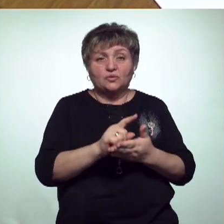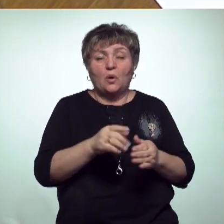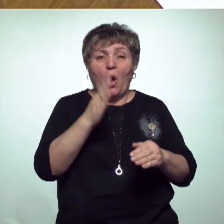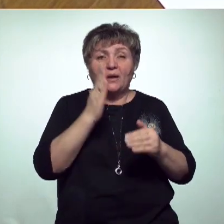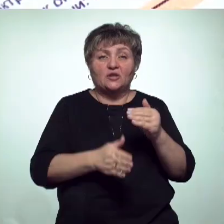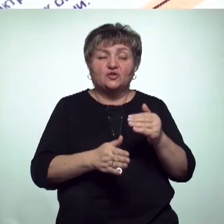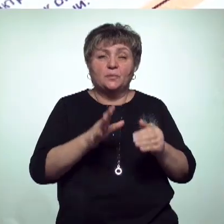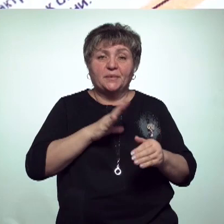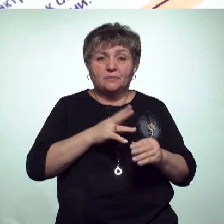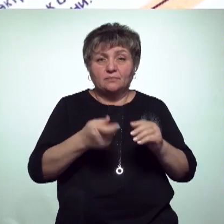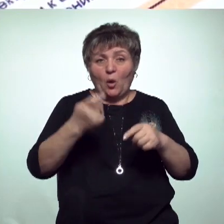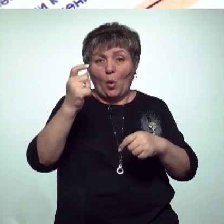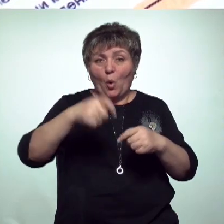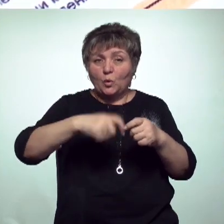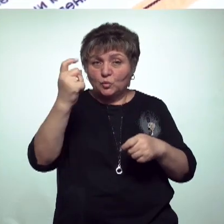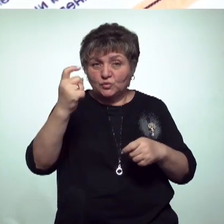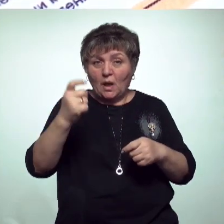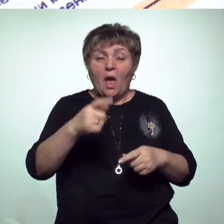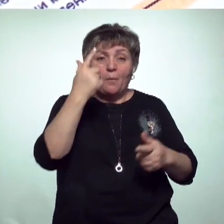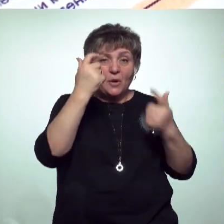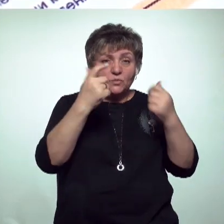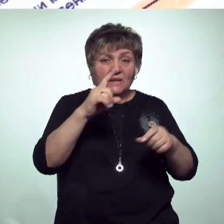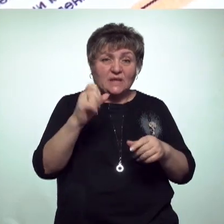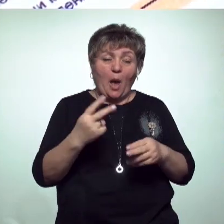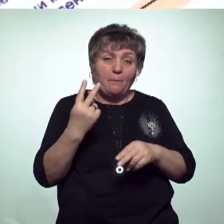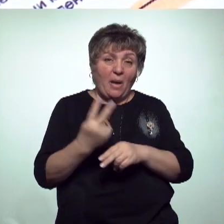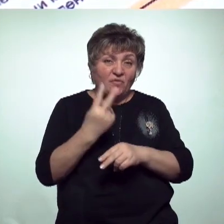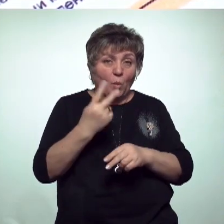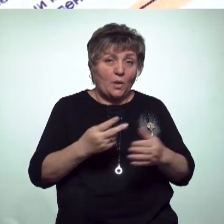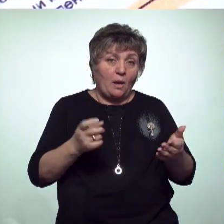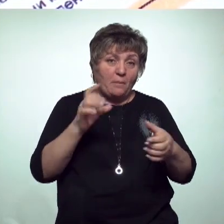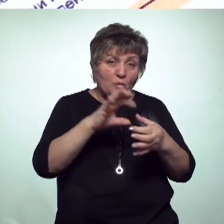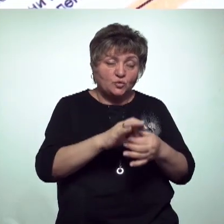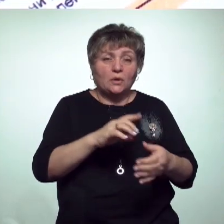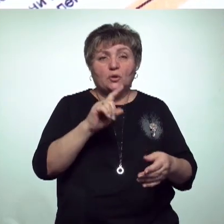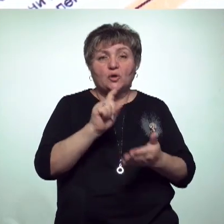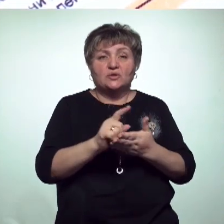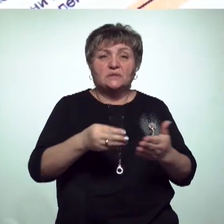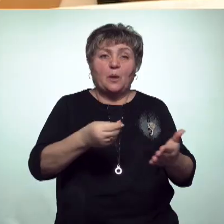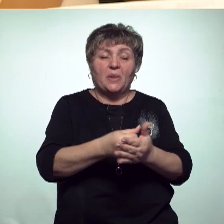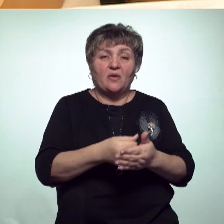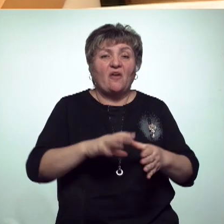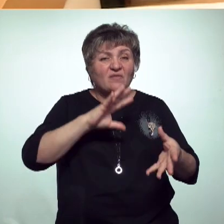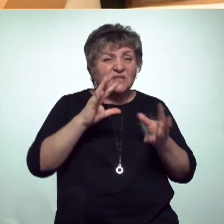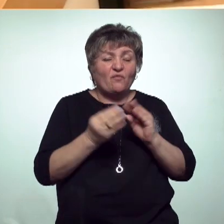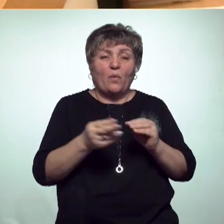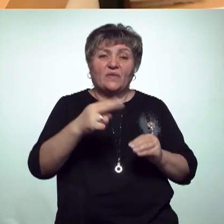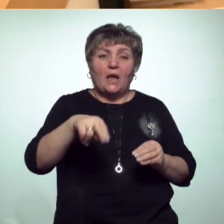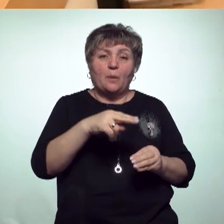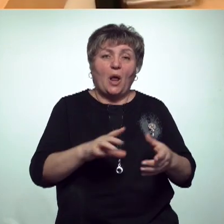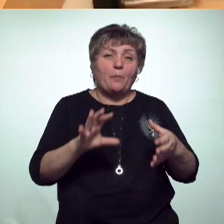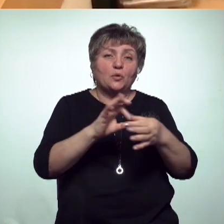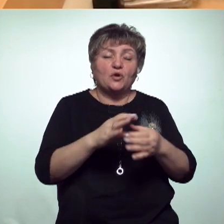Юридически должника об этом предупредили. За повторное подключение электроэнергии тоже придется заплатить. Всего в декабре уведомление об